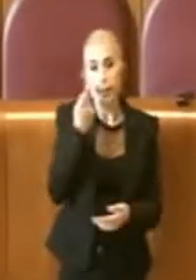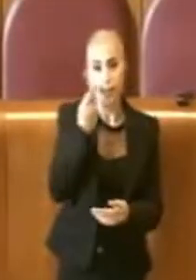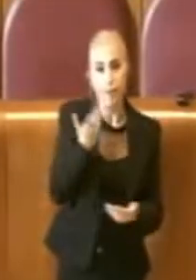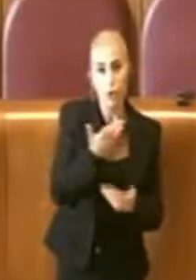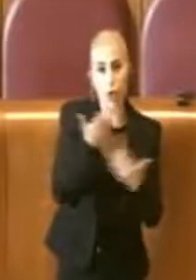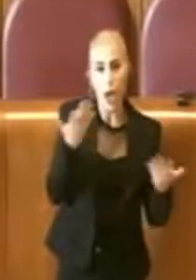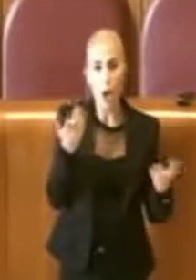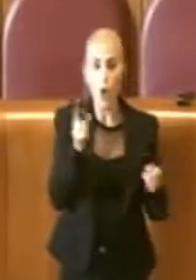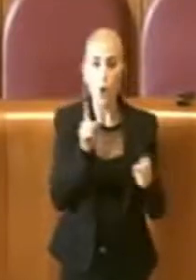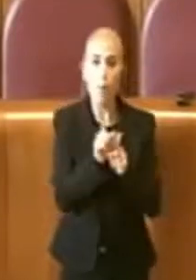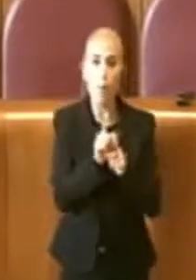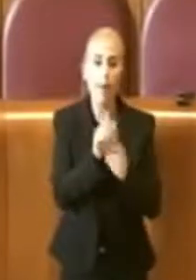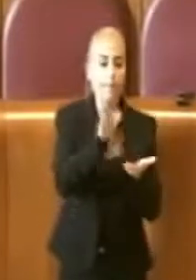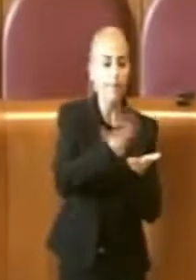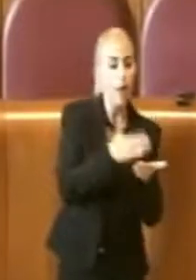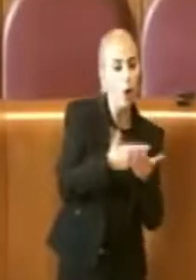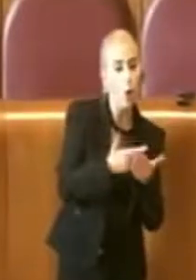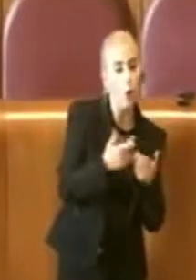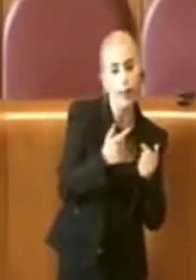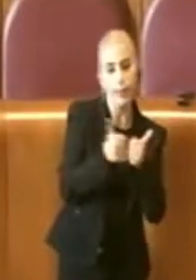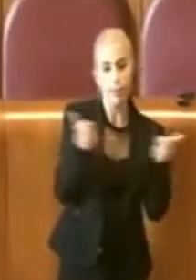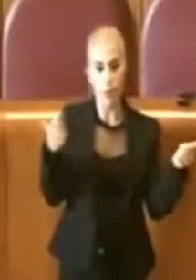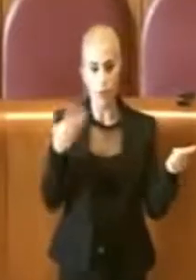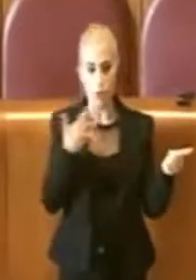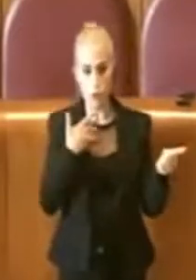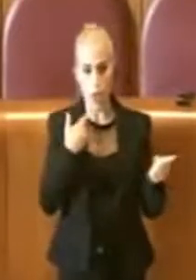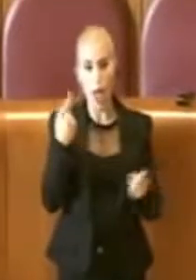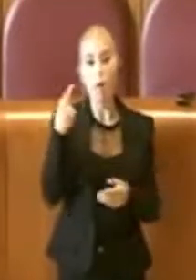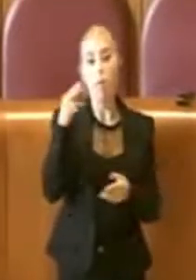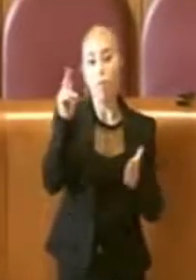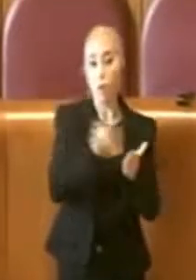meno, di poter votare un documento unico,